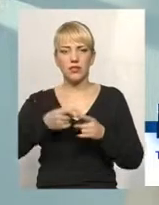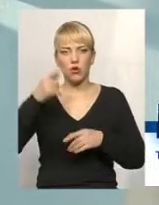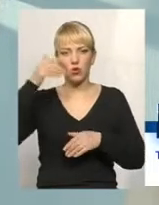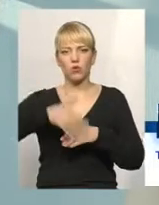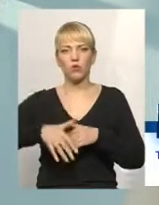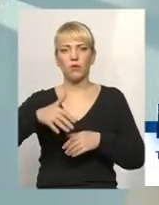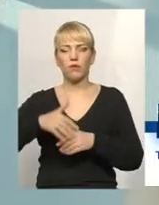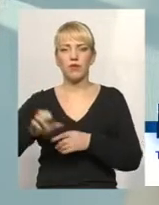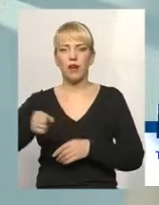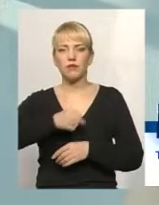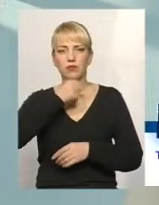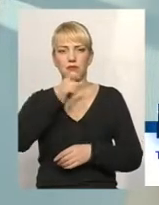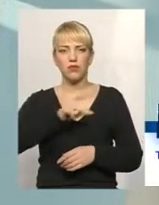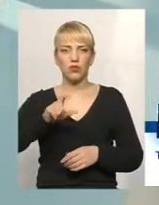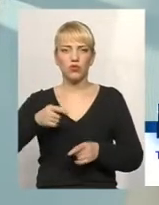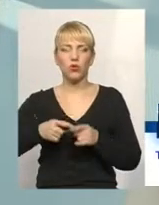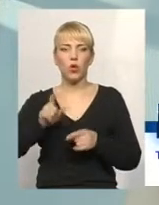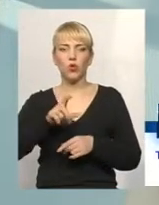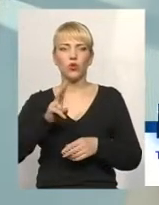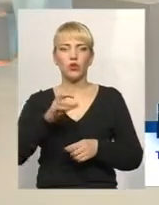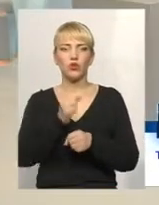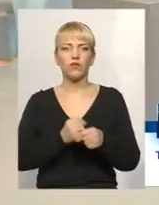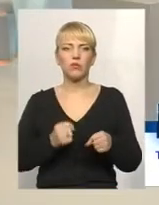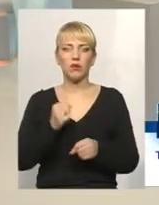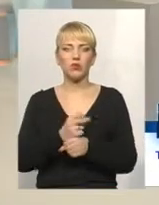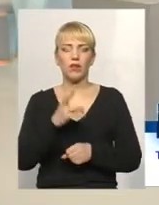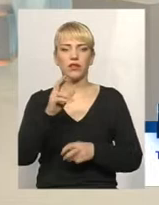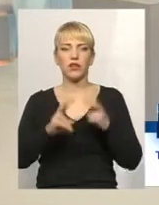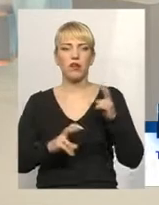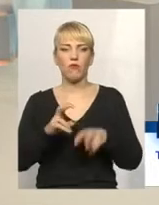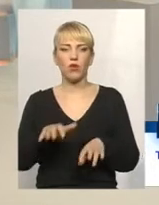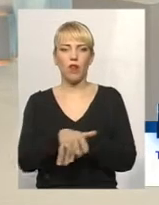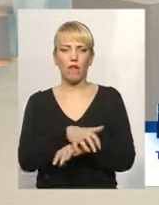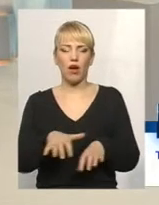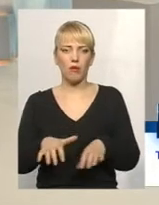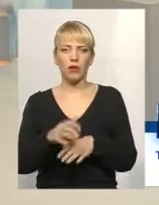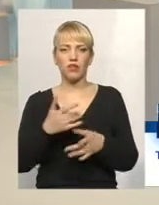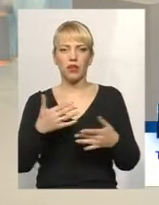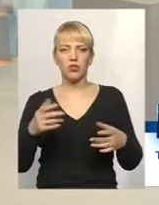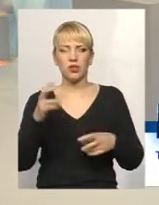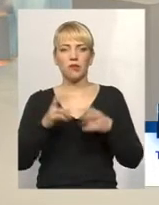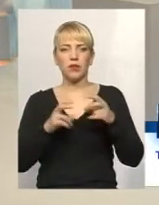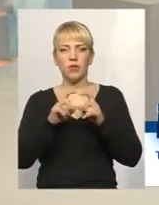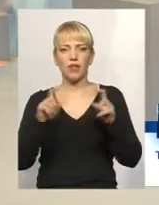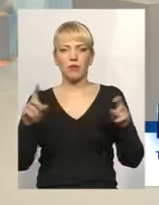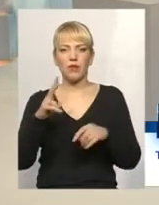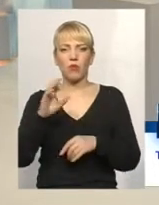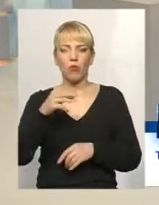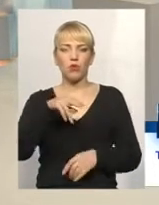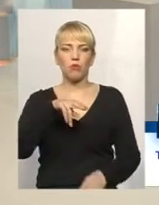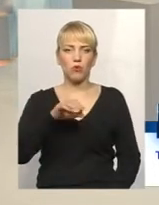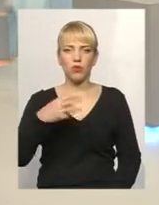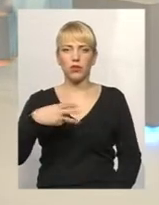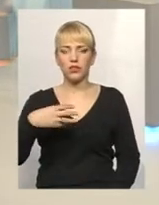покоління, вони все ж таки, люди, які відпрацювали на заводах, на фабриках, на інших підприємствах, по 30-40 років,